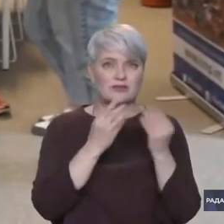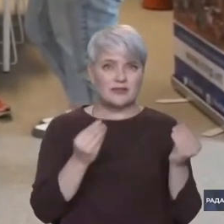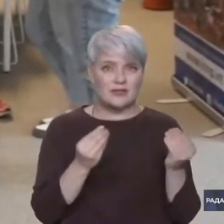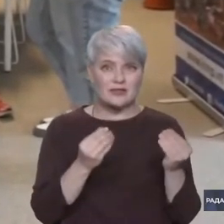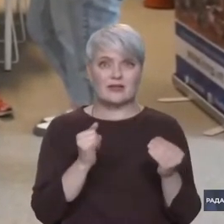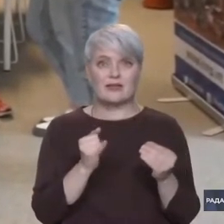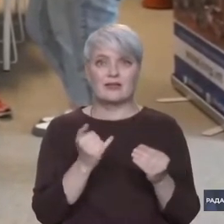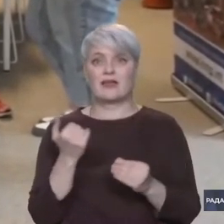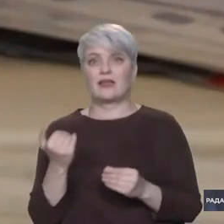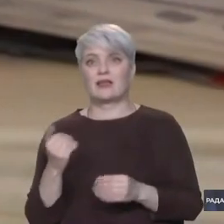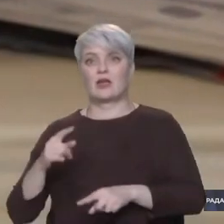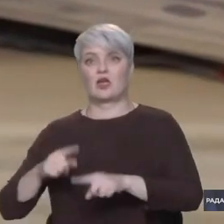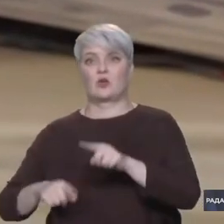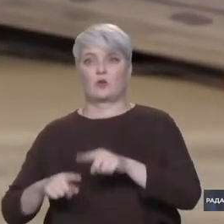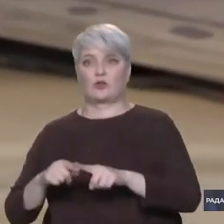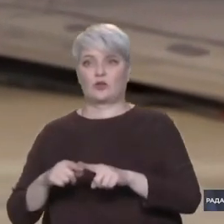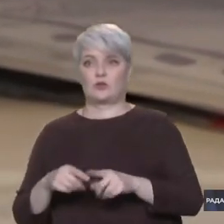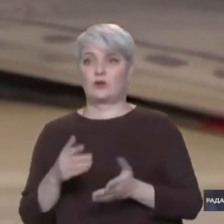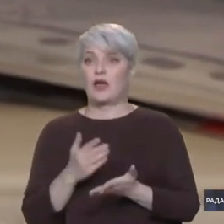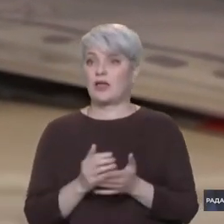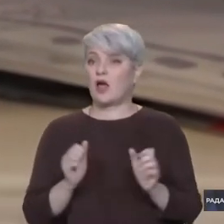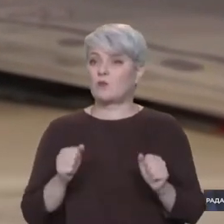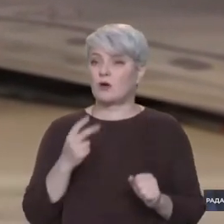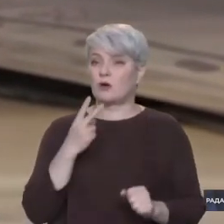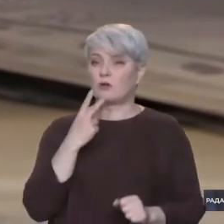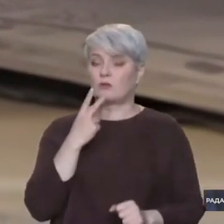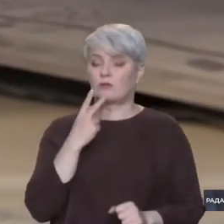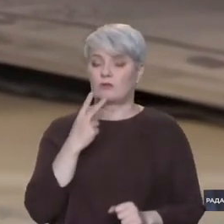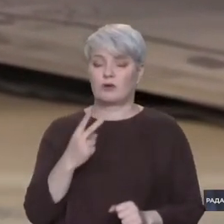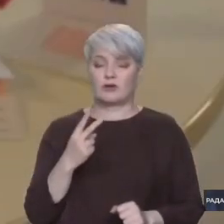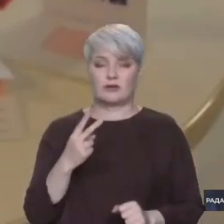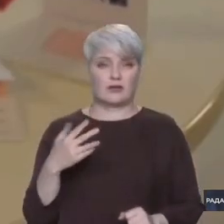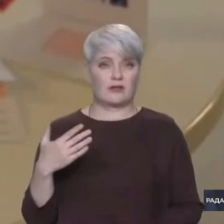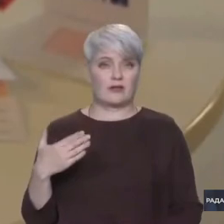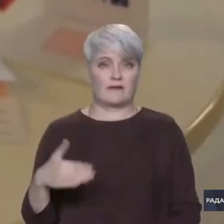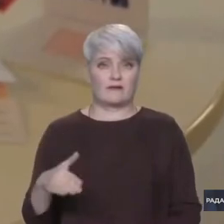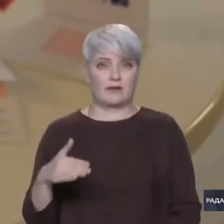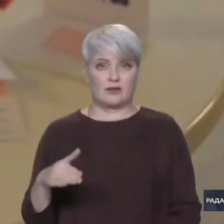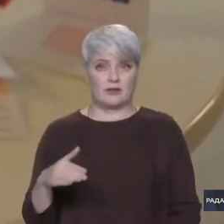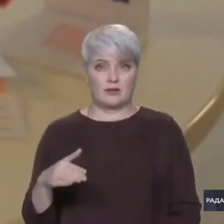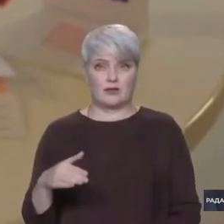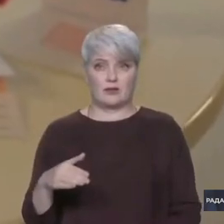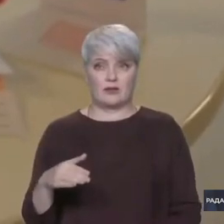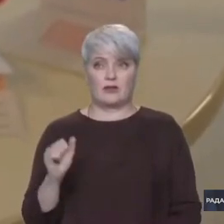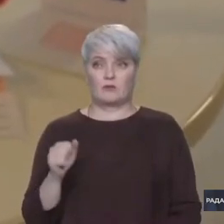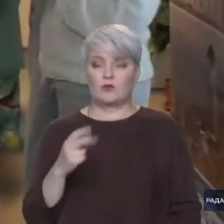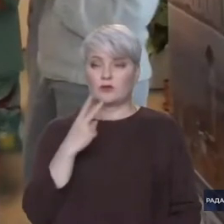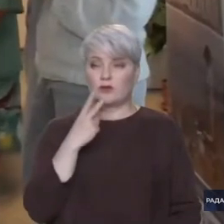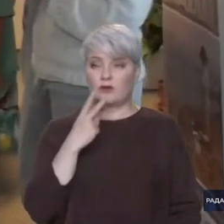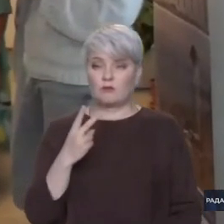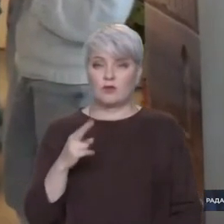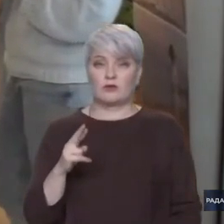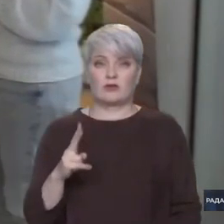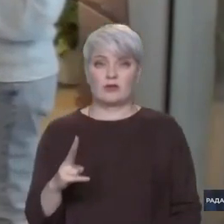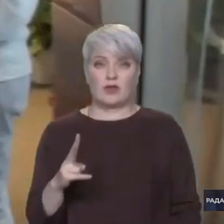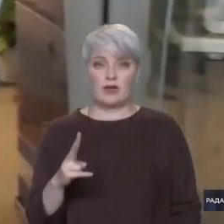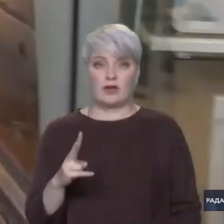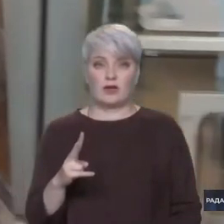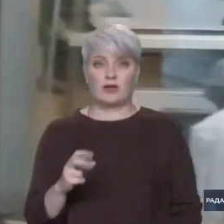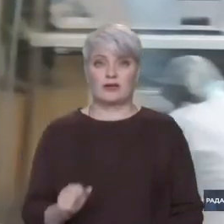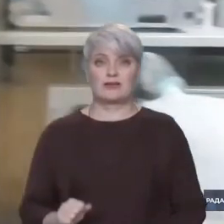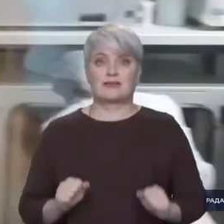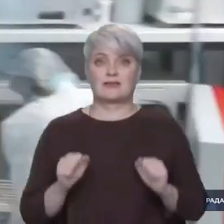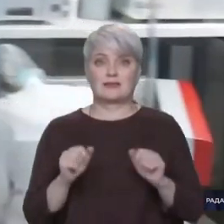Власне, я сподіваюся, що є можливість показати відео. Власне, тоді на тих кадрах ви зможете побачити, як відбувається саме